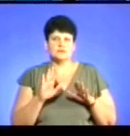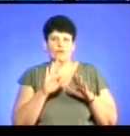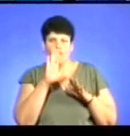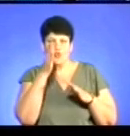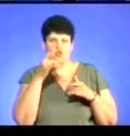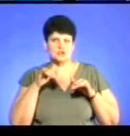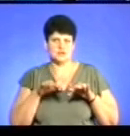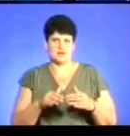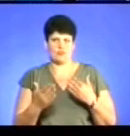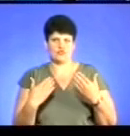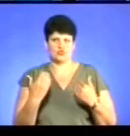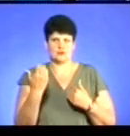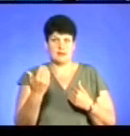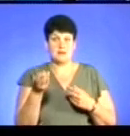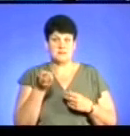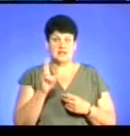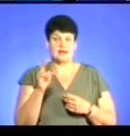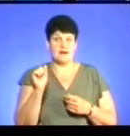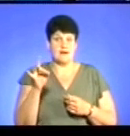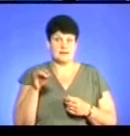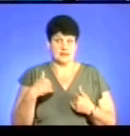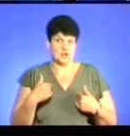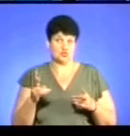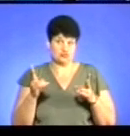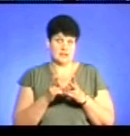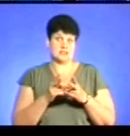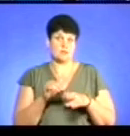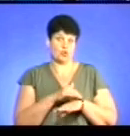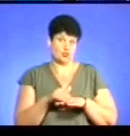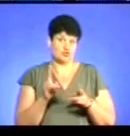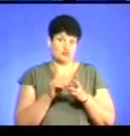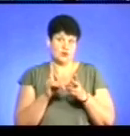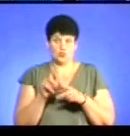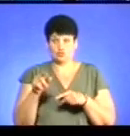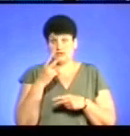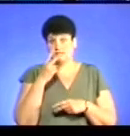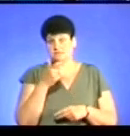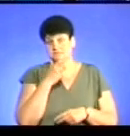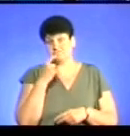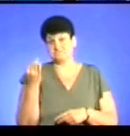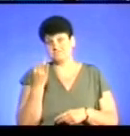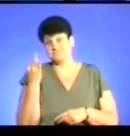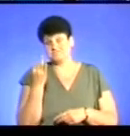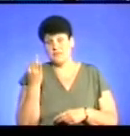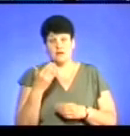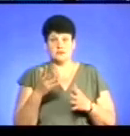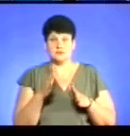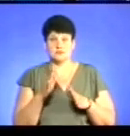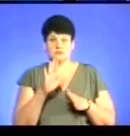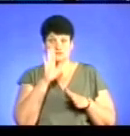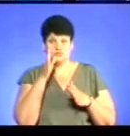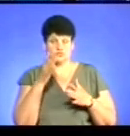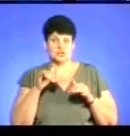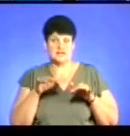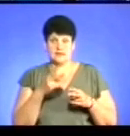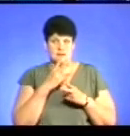до них. Ми прийшли в Карі, та з нас зустріли, нас по дорозі зустрічали люди. Люди дивляться з цікавістю, але агресивних дій не помітив. І